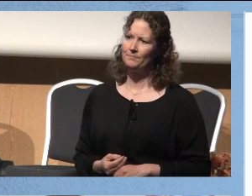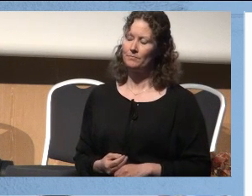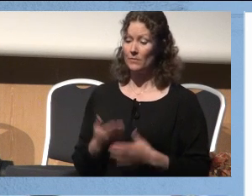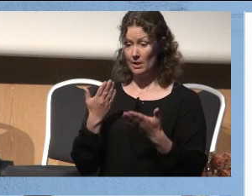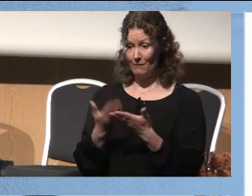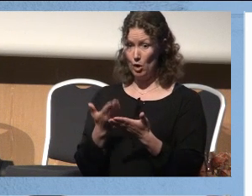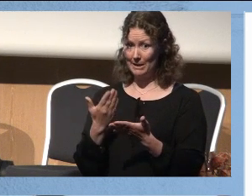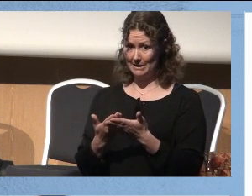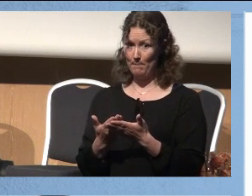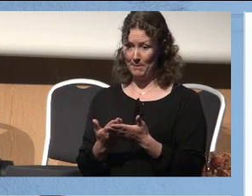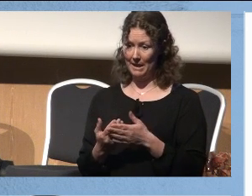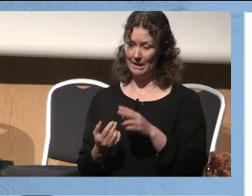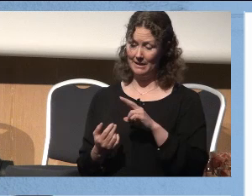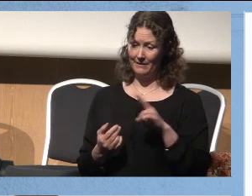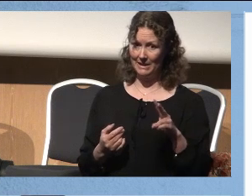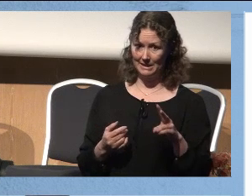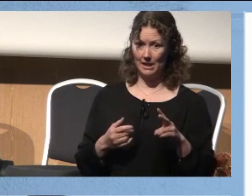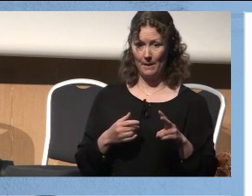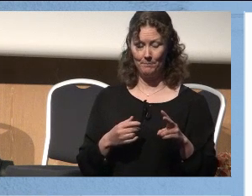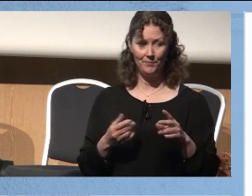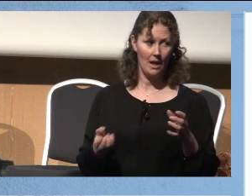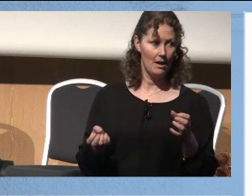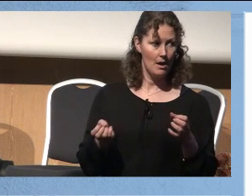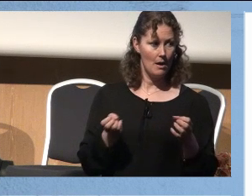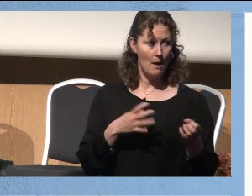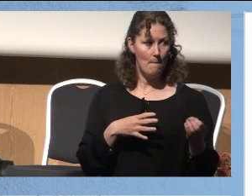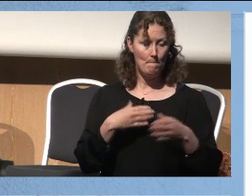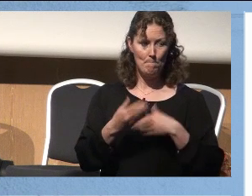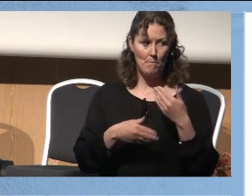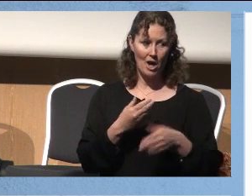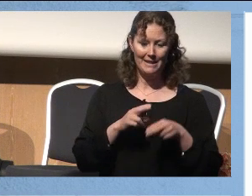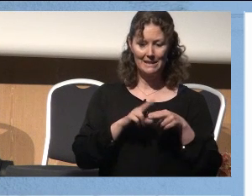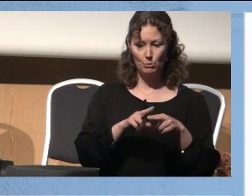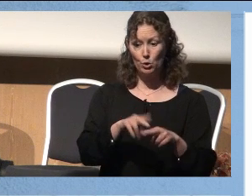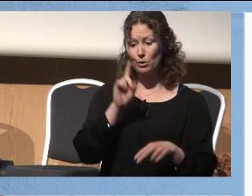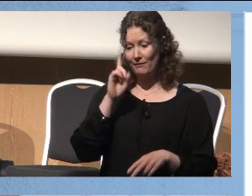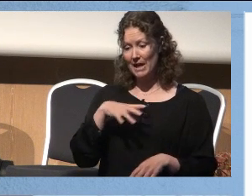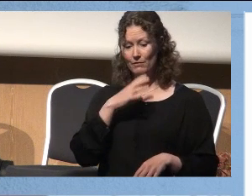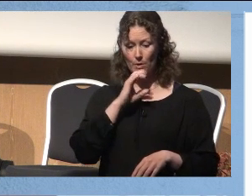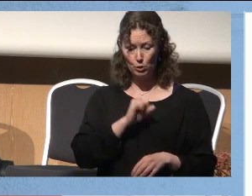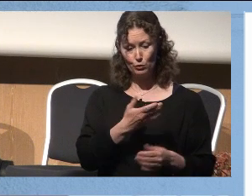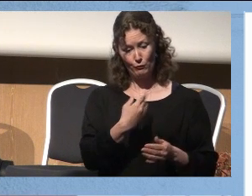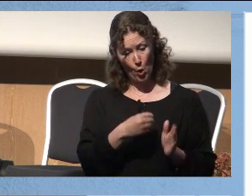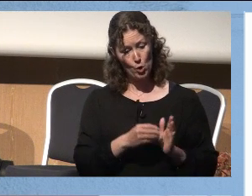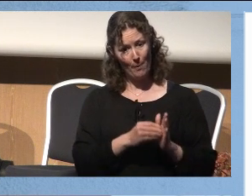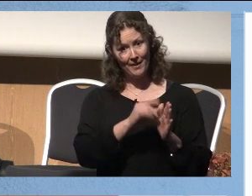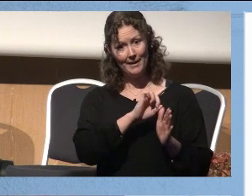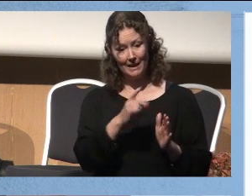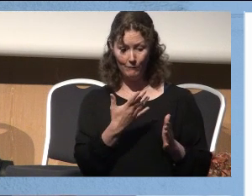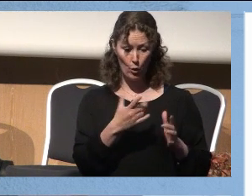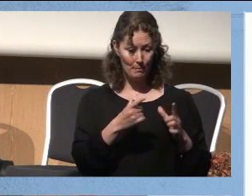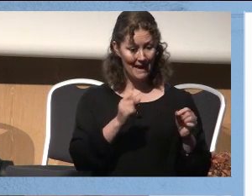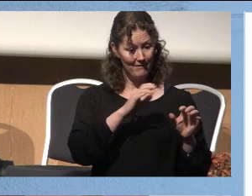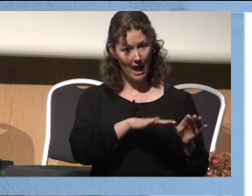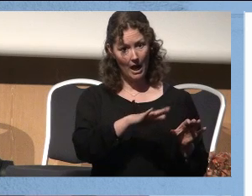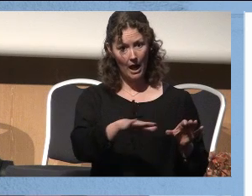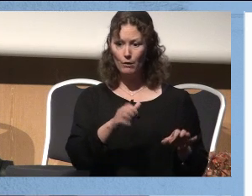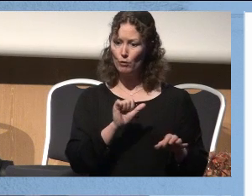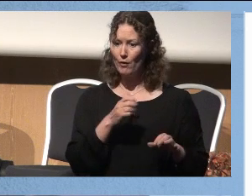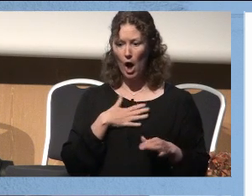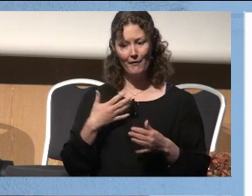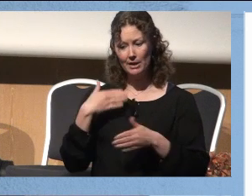For eksempel til venstre, pakkesporing, ikke sant? Du vet, du får oppdatering fra posten hele tiden, hvor er brevet ditt? Hvorfor har vi ikke